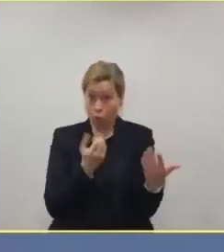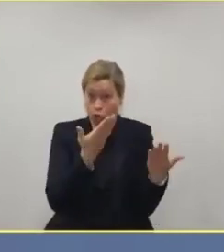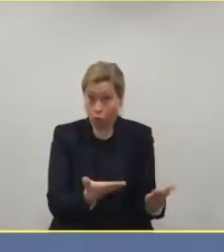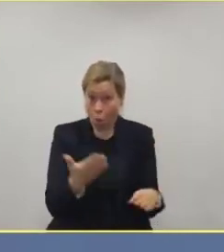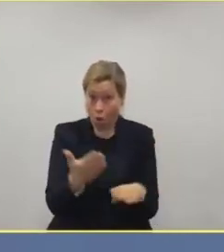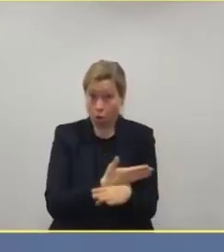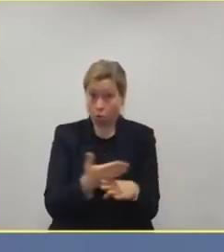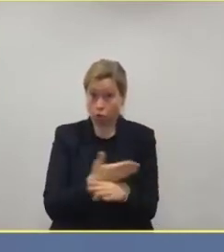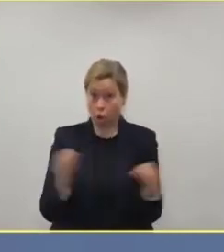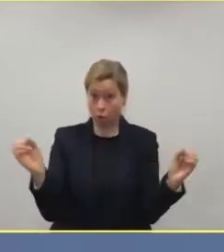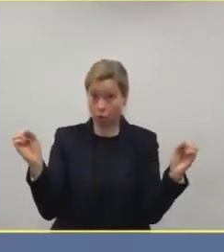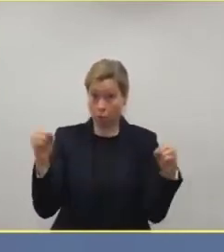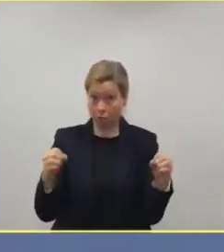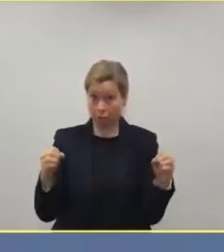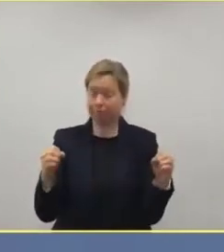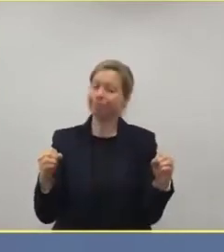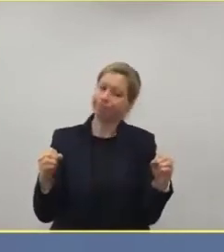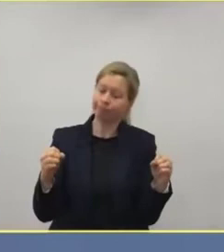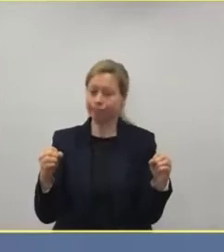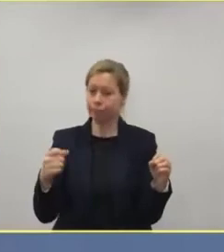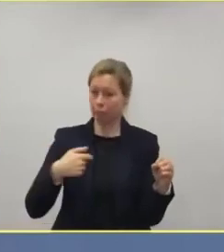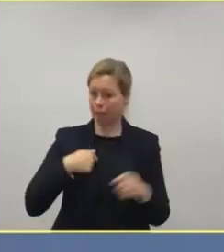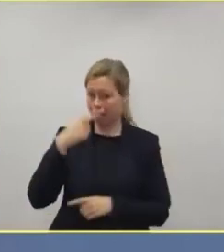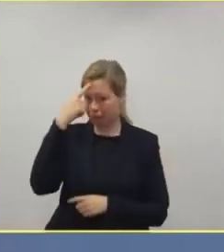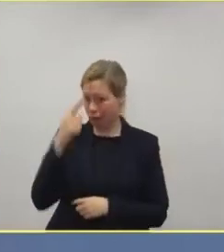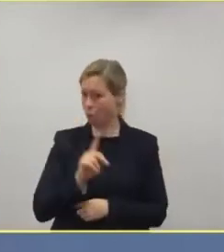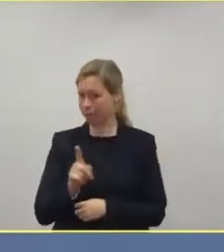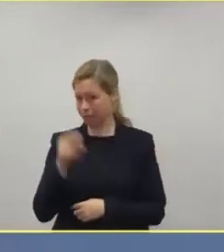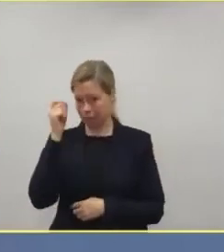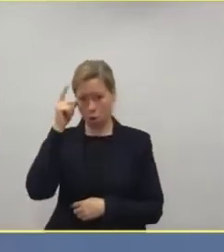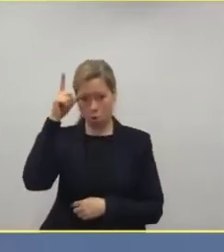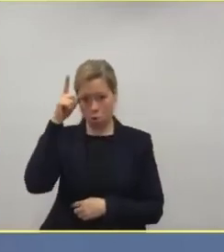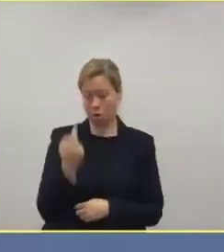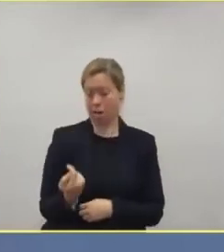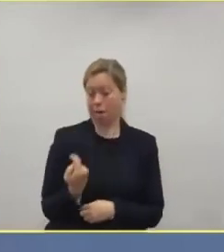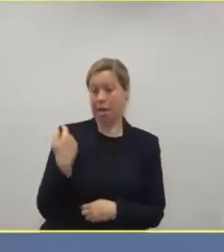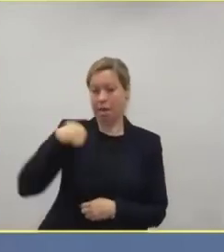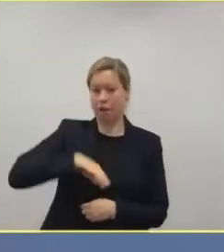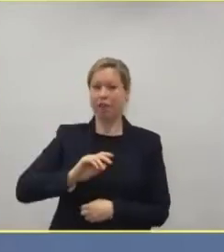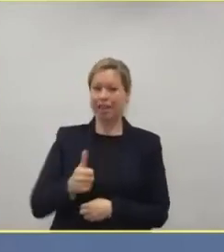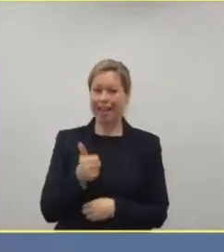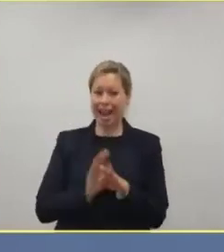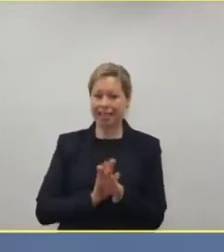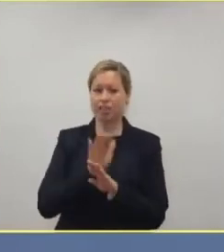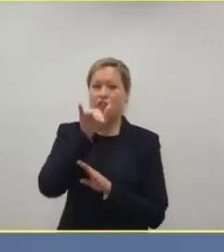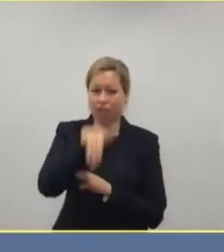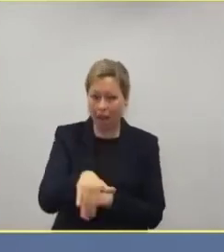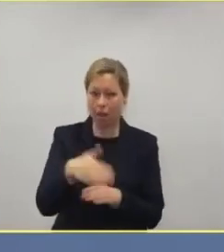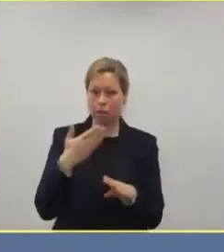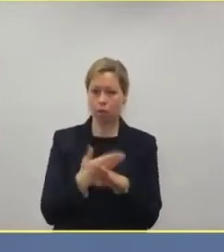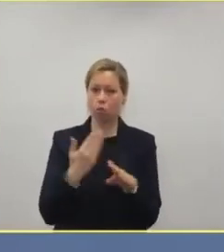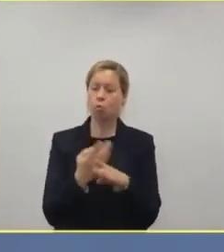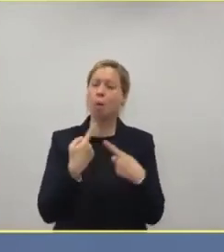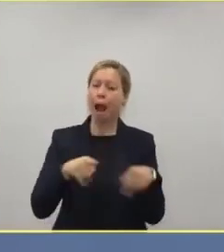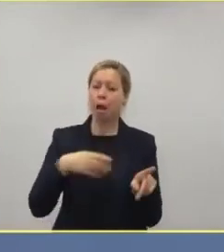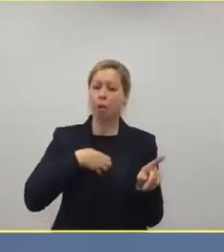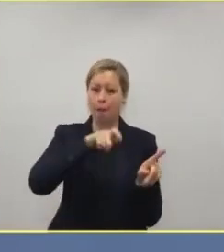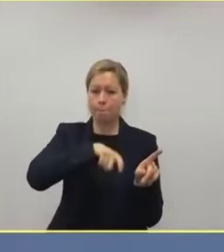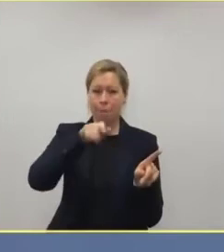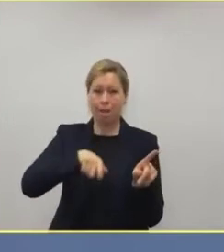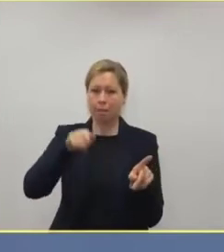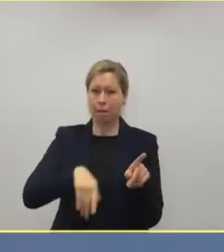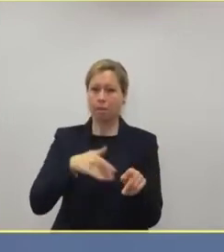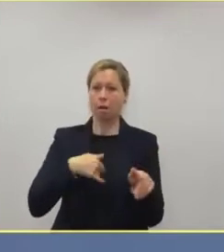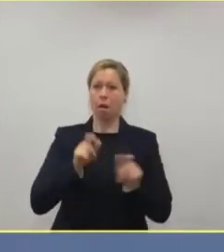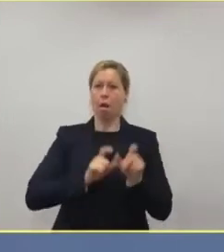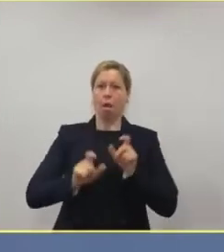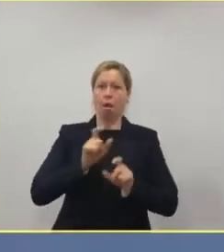ich glaube, es wäre nicht klug, weil wir auch gesehen haben in der ersten großen Welle, dass viele andere Patienten das Krankenhaus vermeiden. Das sind halt Schlaganfallpatienten,